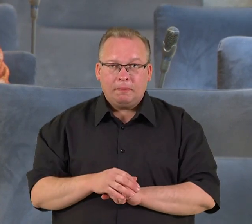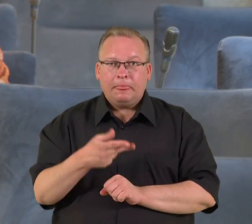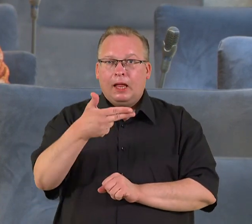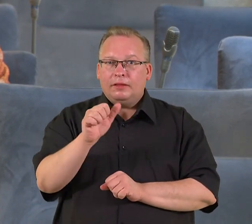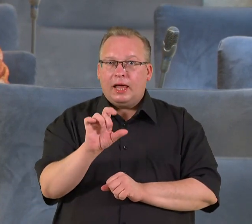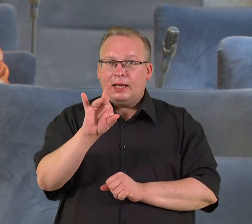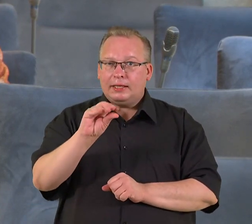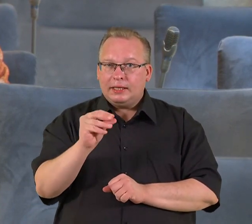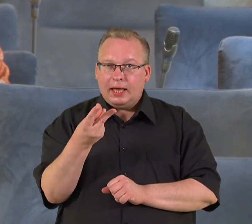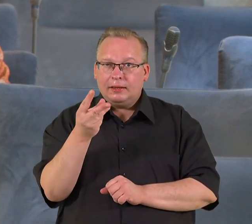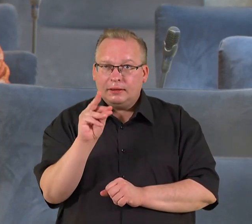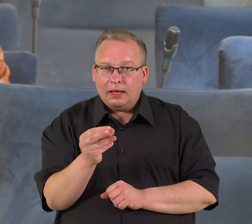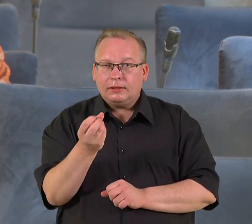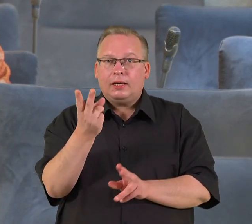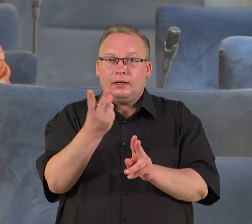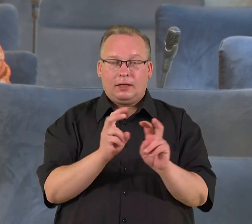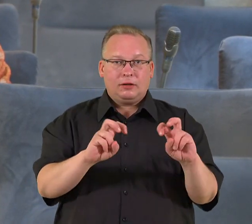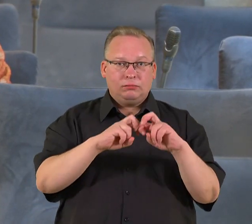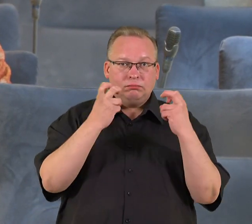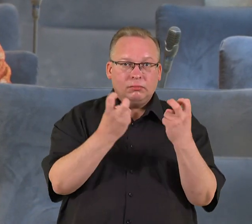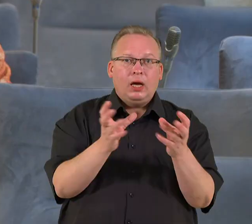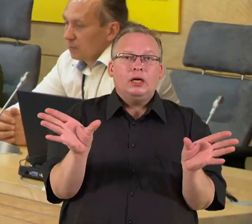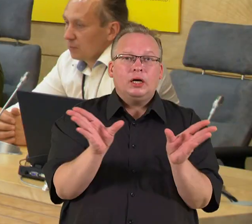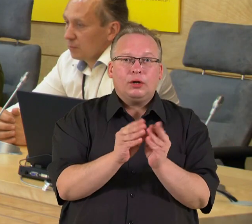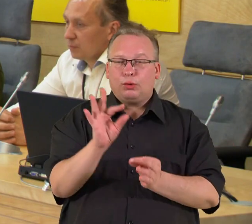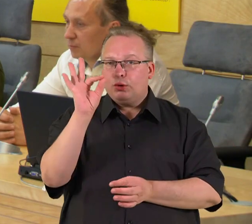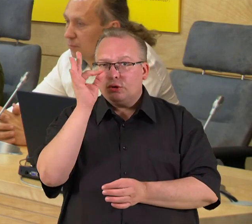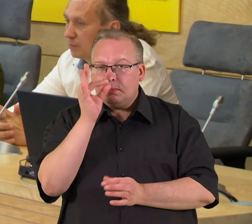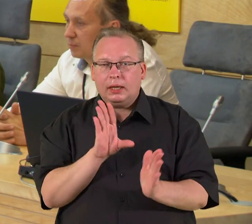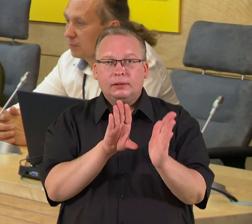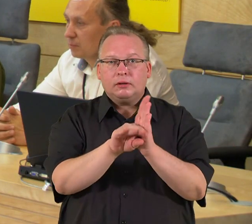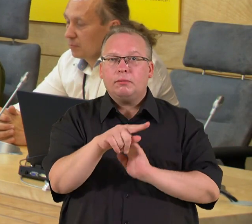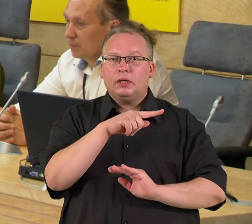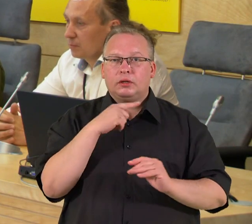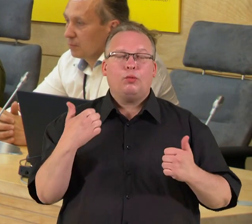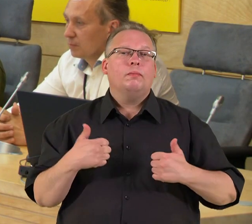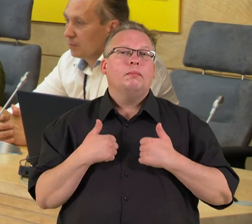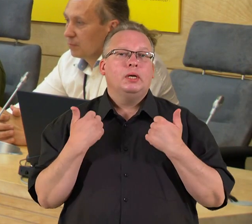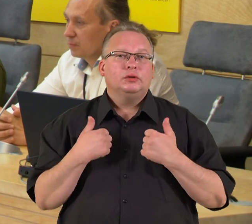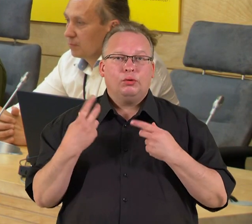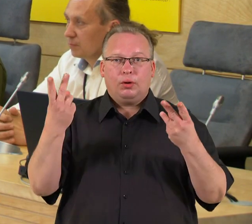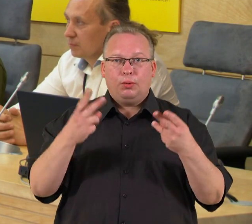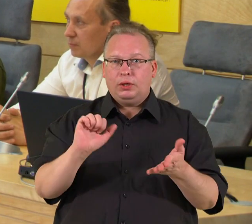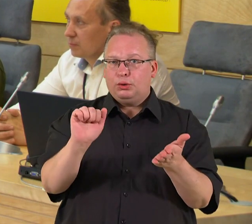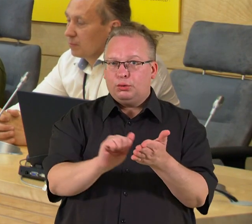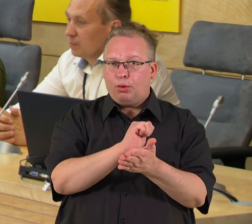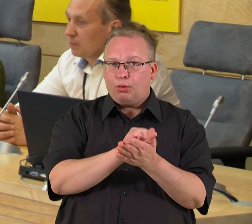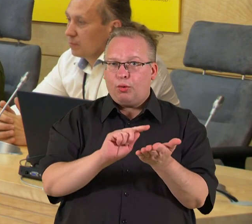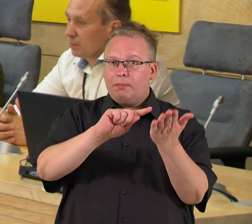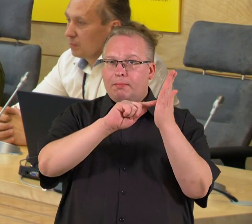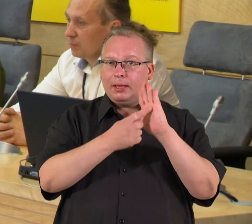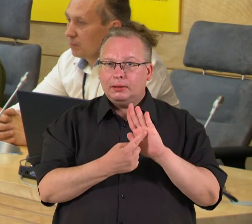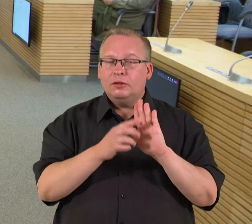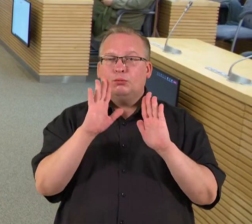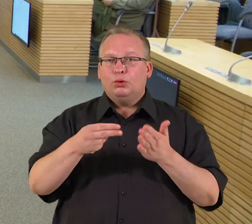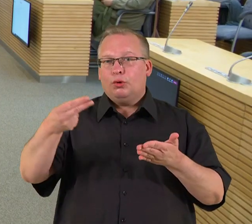Nagienė teigia, kad dar teks susėsti kartu su mokslininkais įdėti daug darbo, kad toks reikalingas dokumentas ne tik būtų